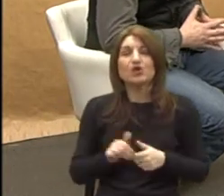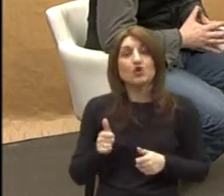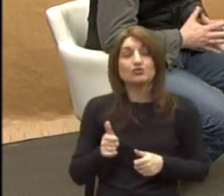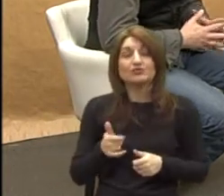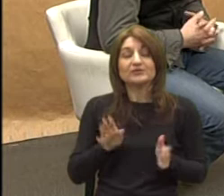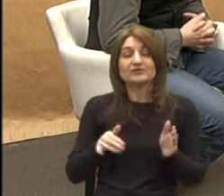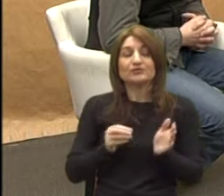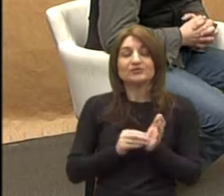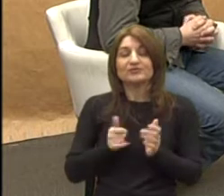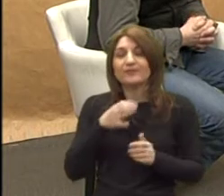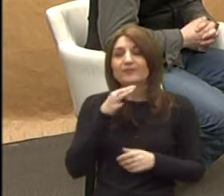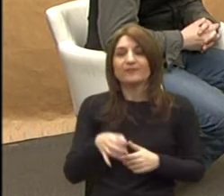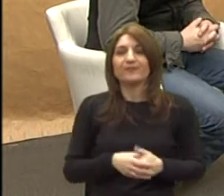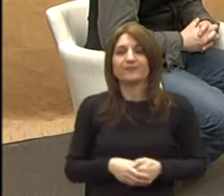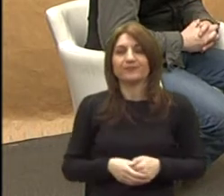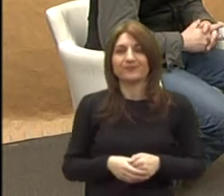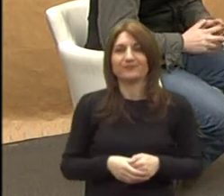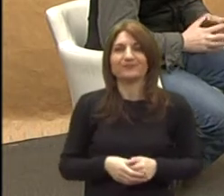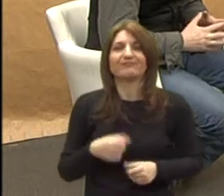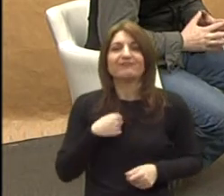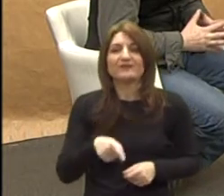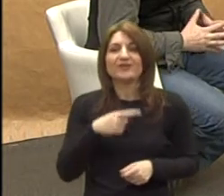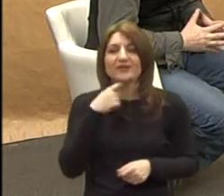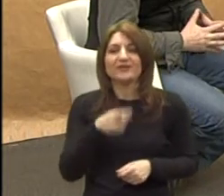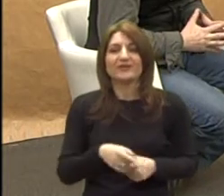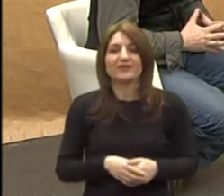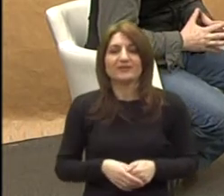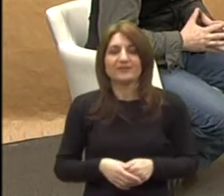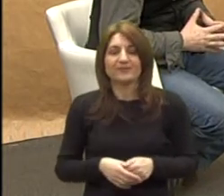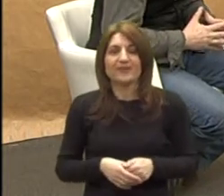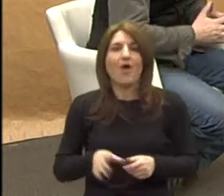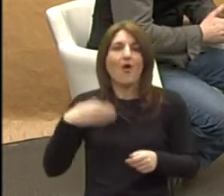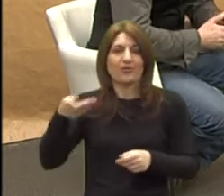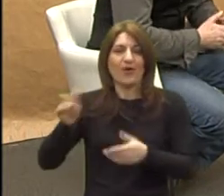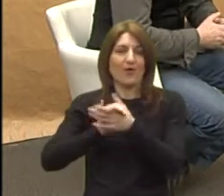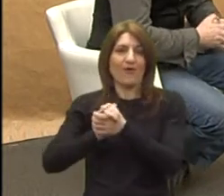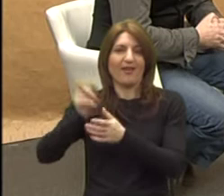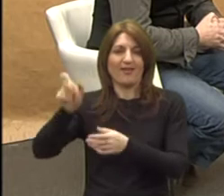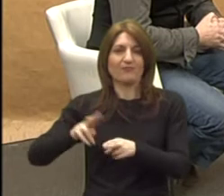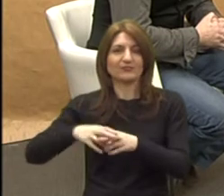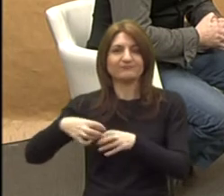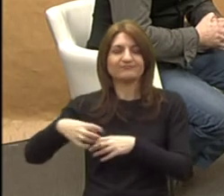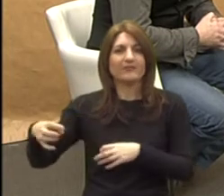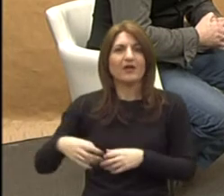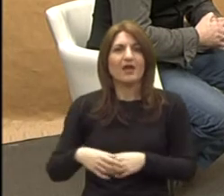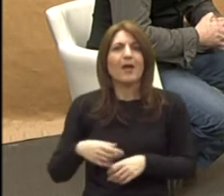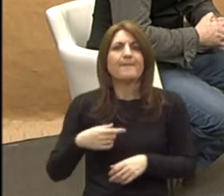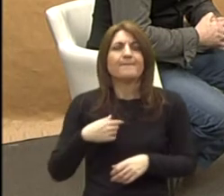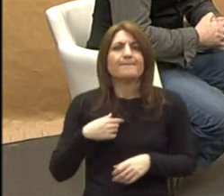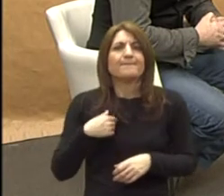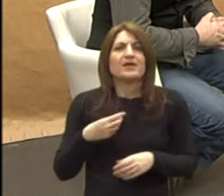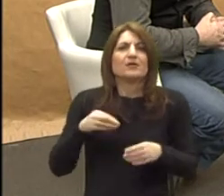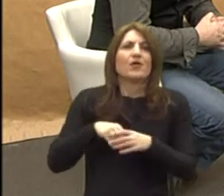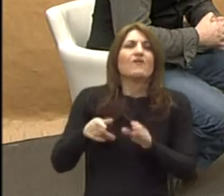pitanja. Može. Evo, ja ću reći samo ovako, pa ću ostaviti kolegi jedan dio. Dakle, mi smo aplicirali na